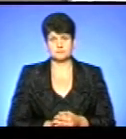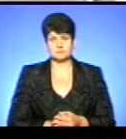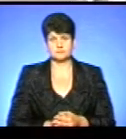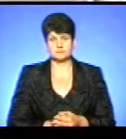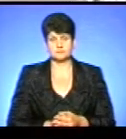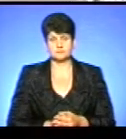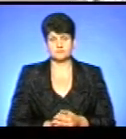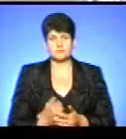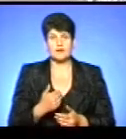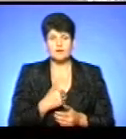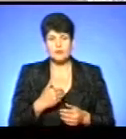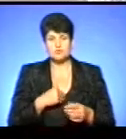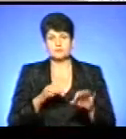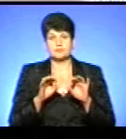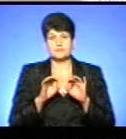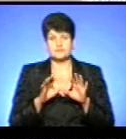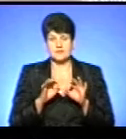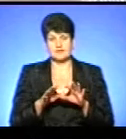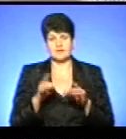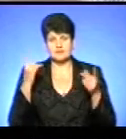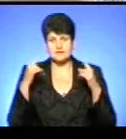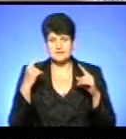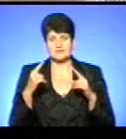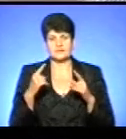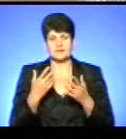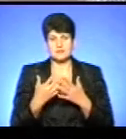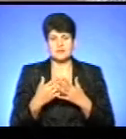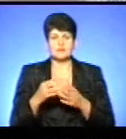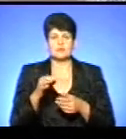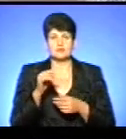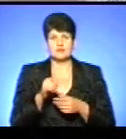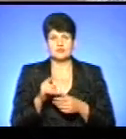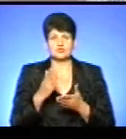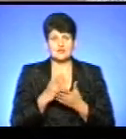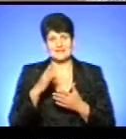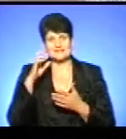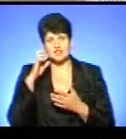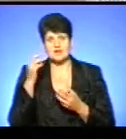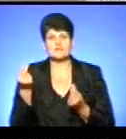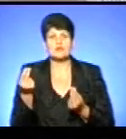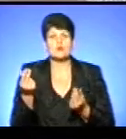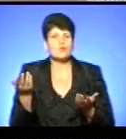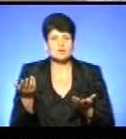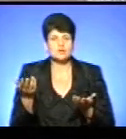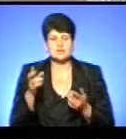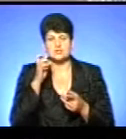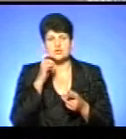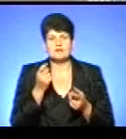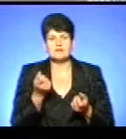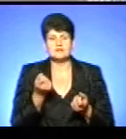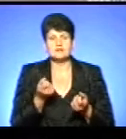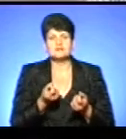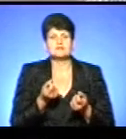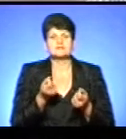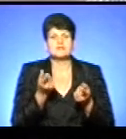«Ми хочемо розвінчувати деякі міфи, які існують в суспільстві. Зокрема, міф про те, що існують якісь державні гроші, і держава десь генерує